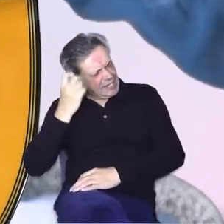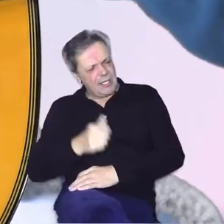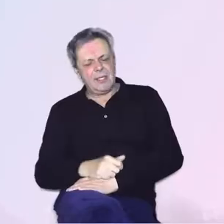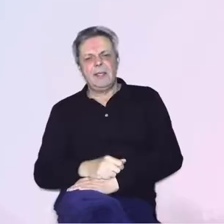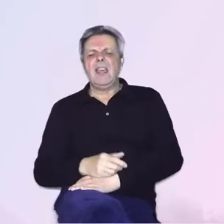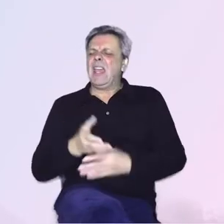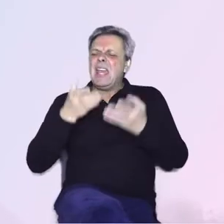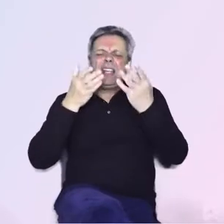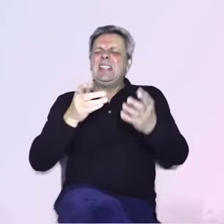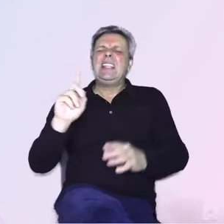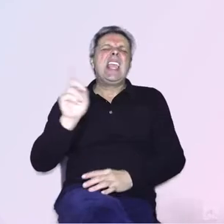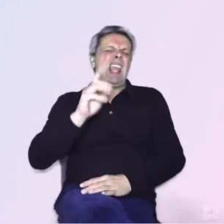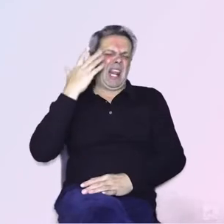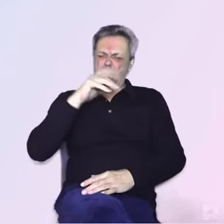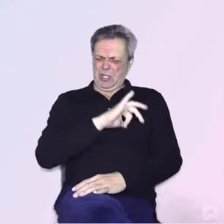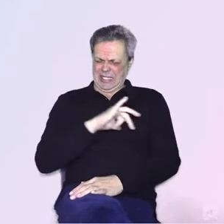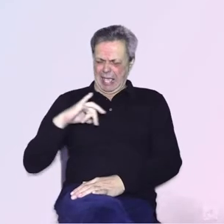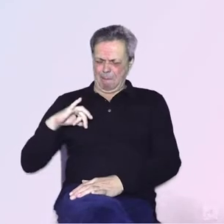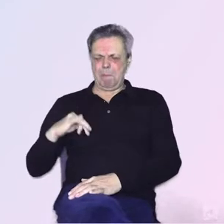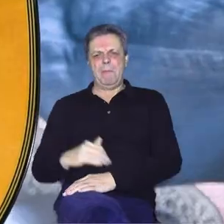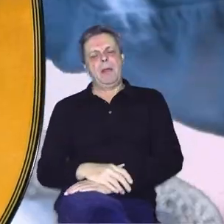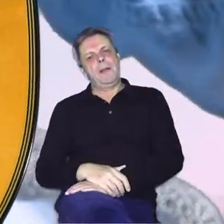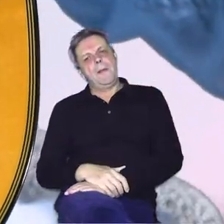ti ne budi san,